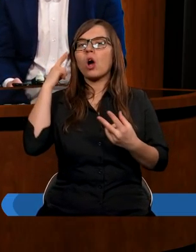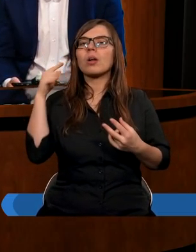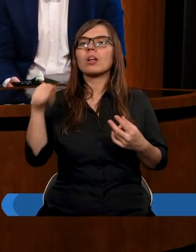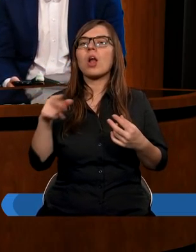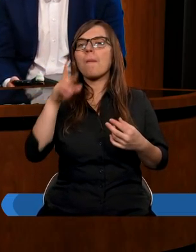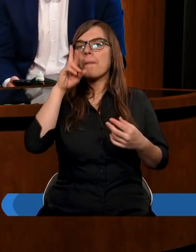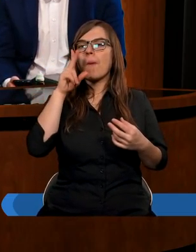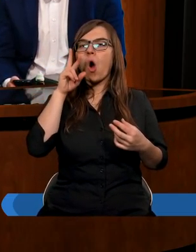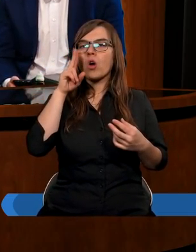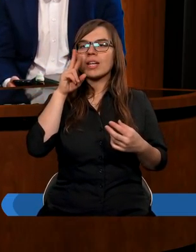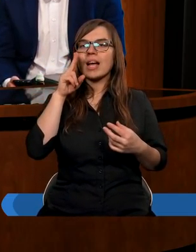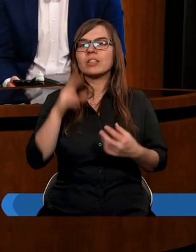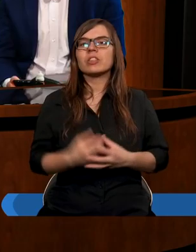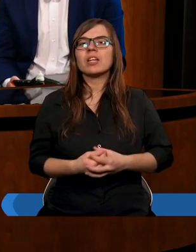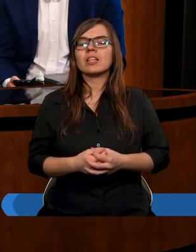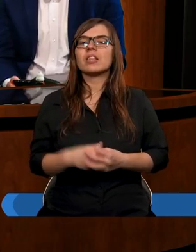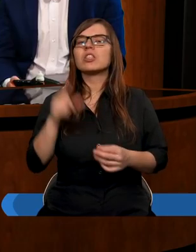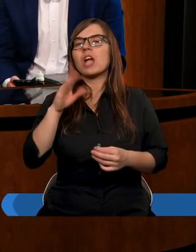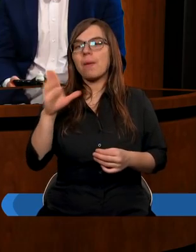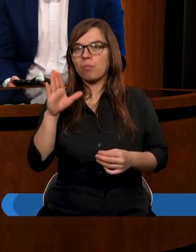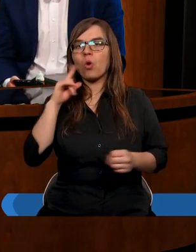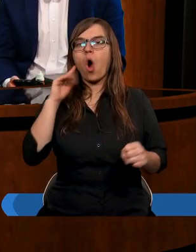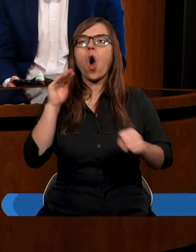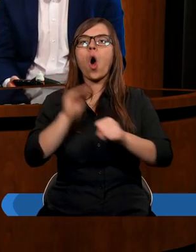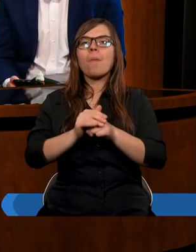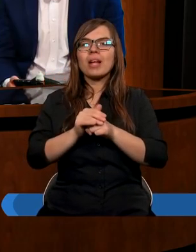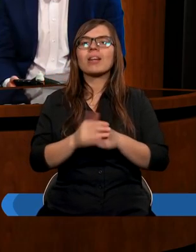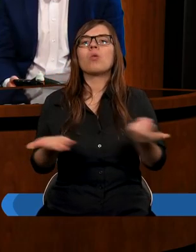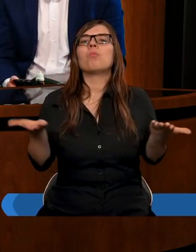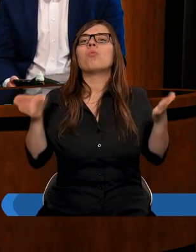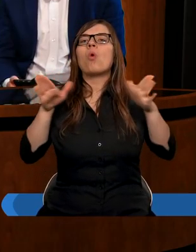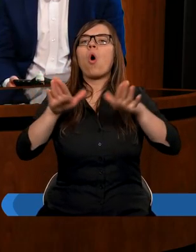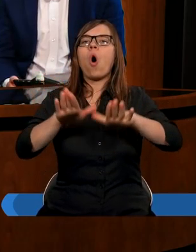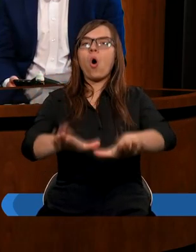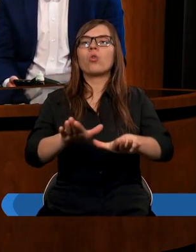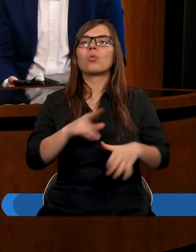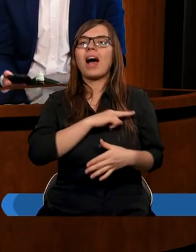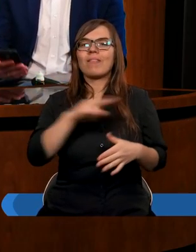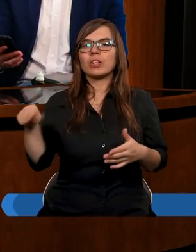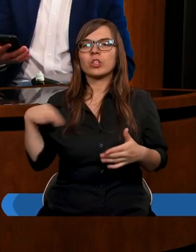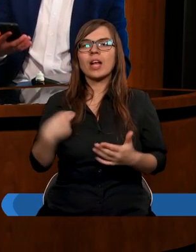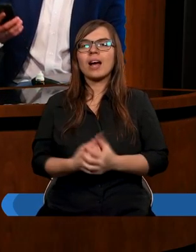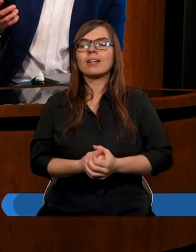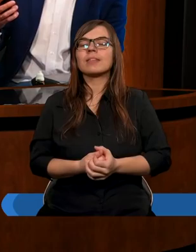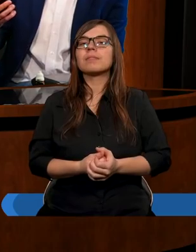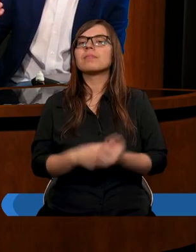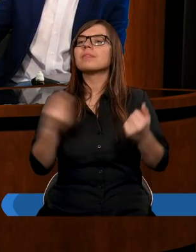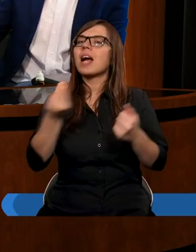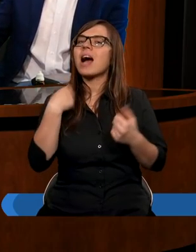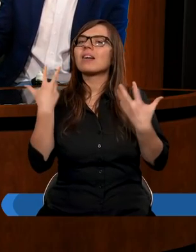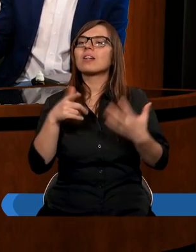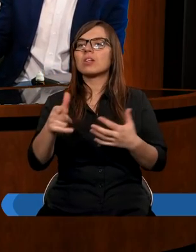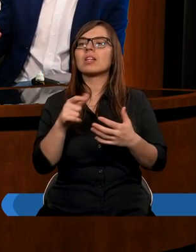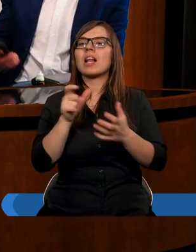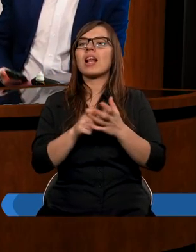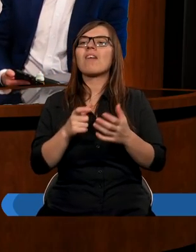przez to pojęcie, że Bóg obiecał błogosławić nam? Ja bym tutaj jeszcze jedenasty